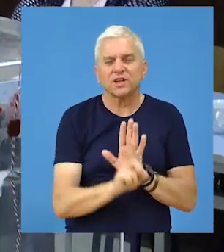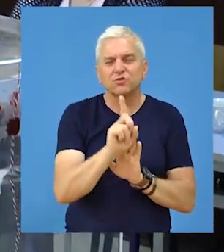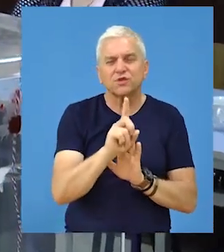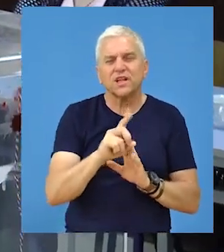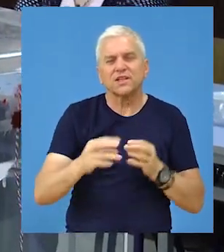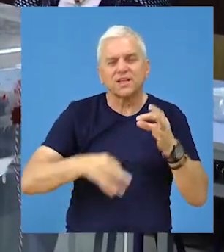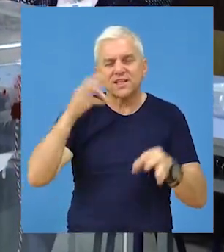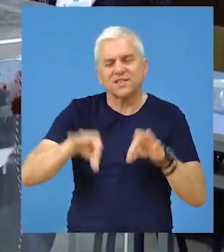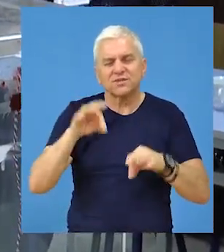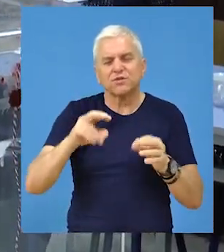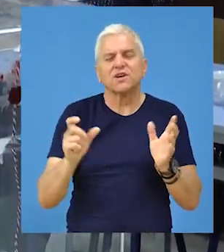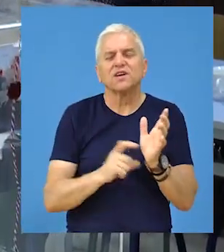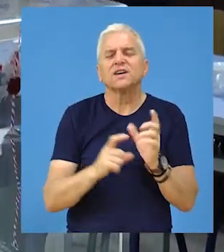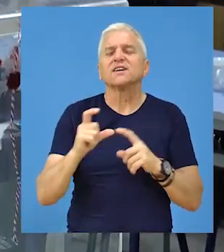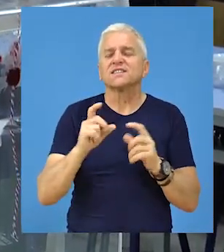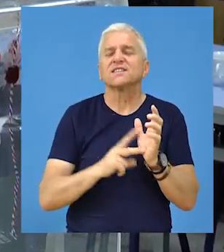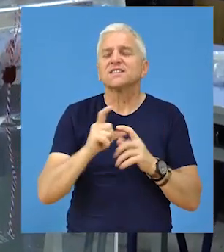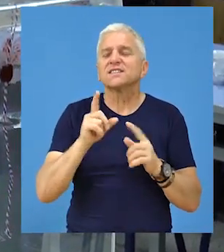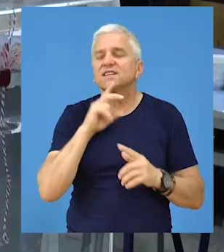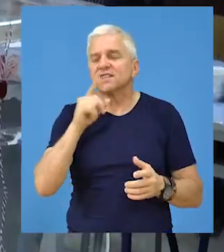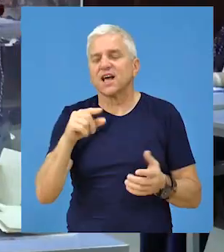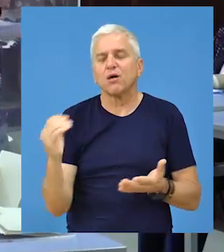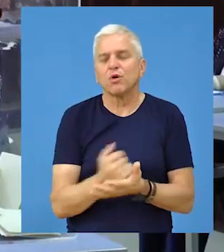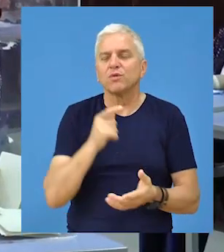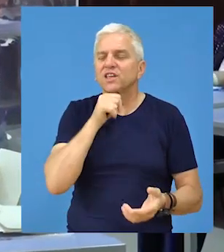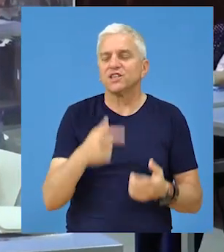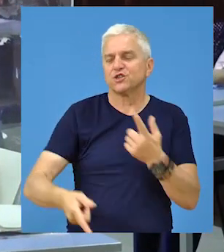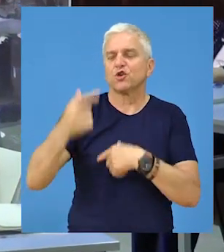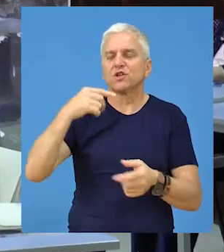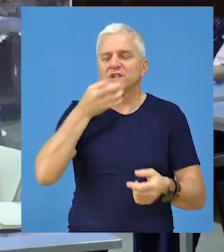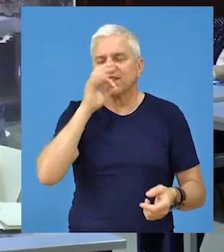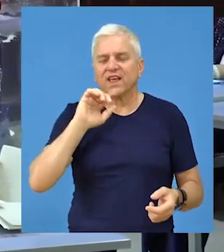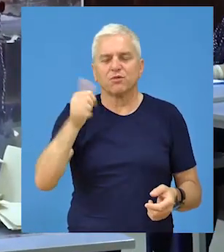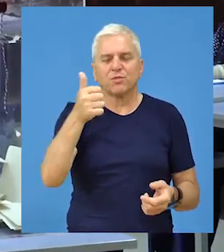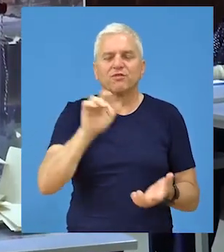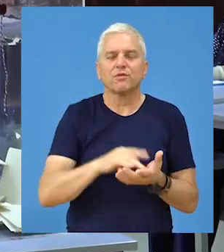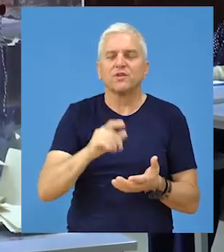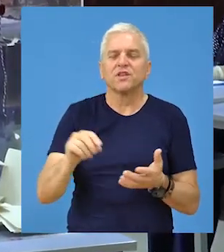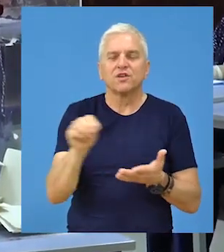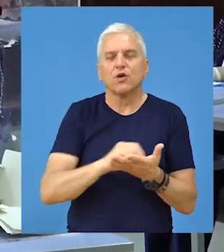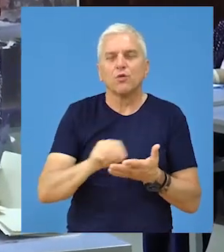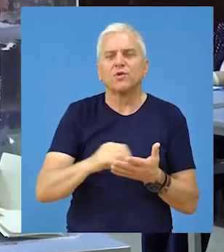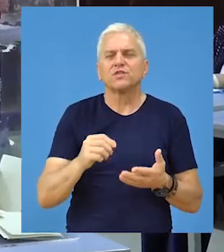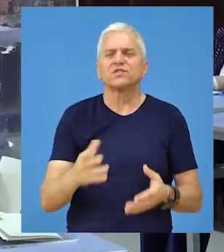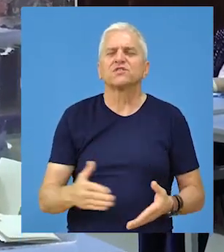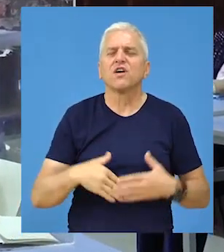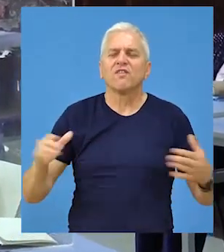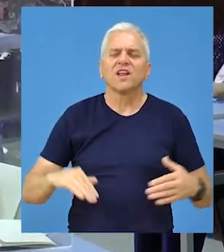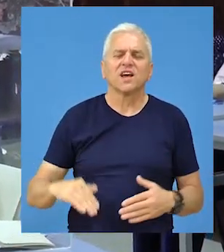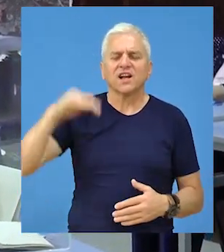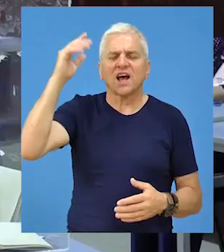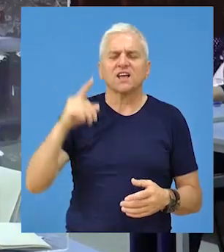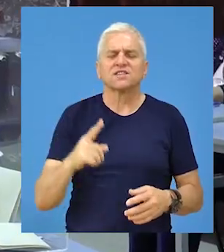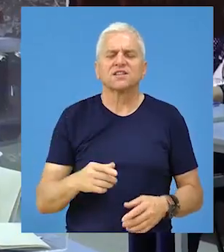rezultate na izborima, u SNS-u kažu da je ova pobeda istorijskog karaktera i da su zabeležili rast podrške u